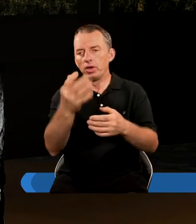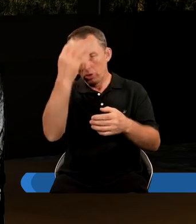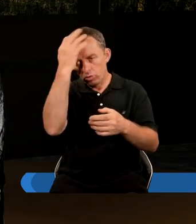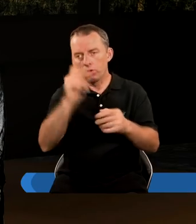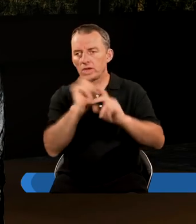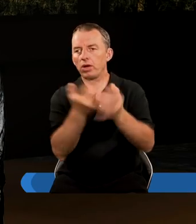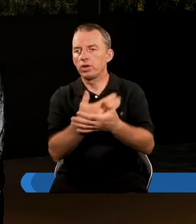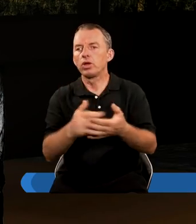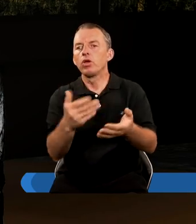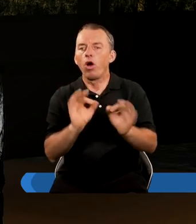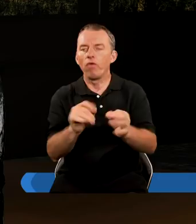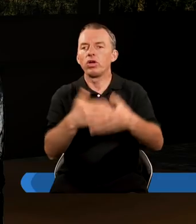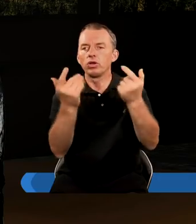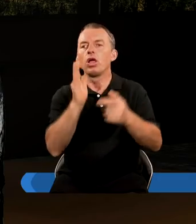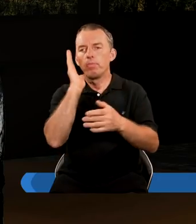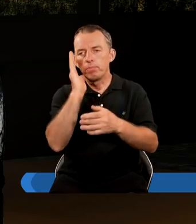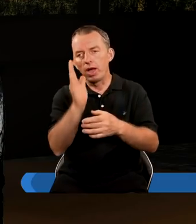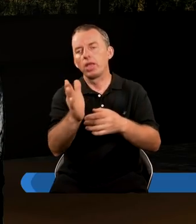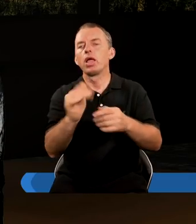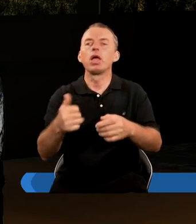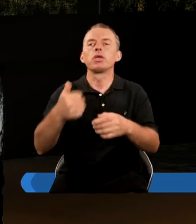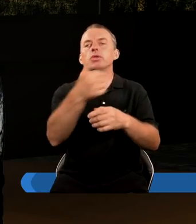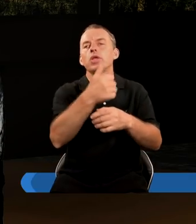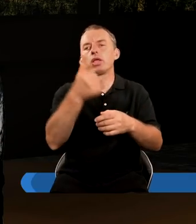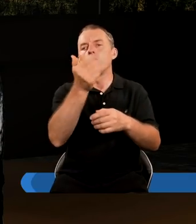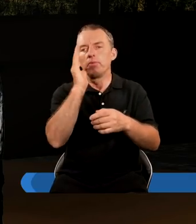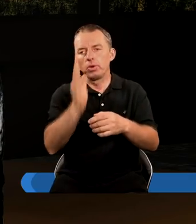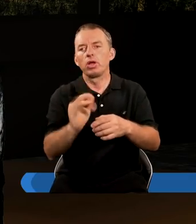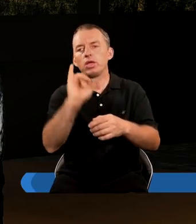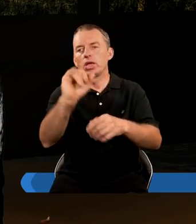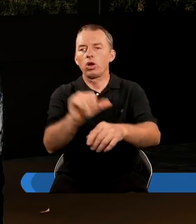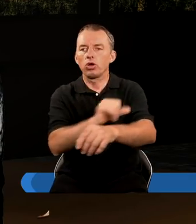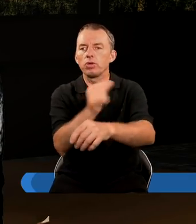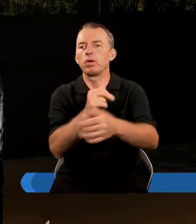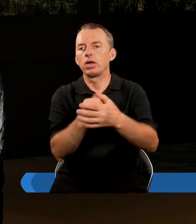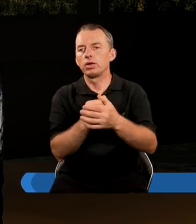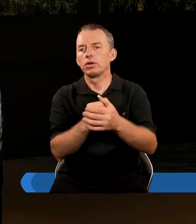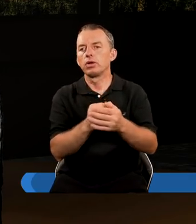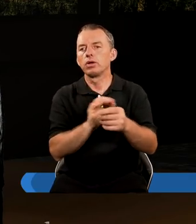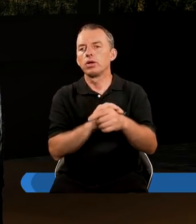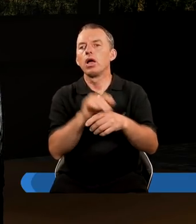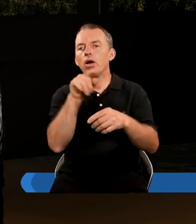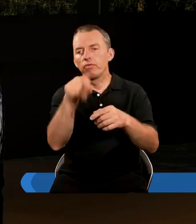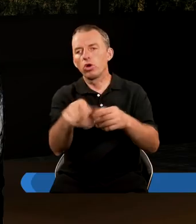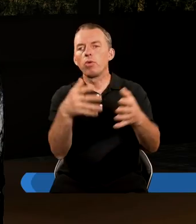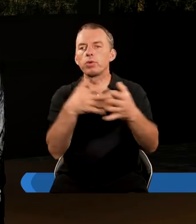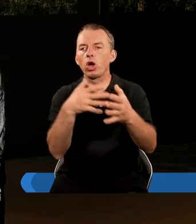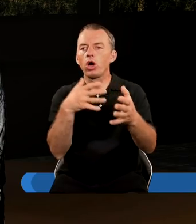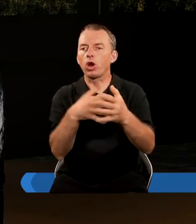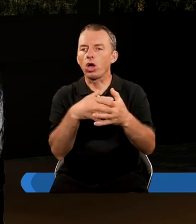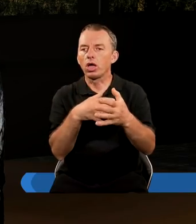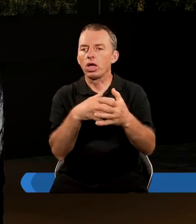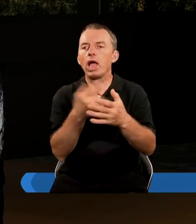Królem całej ziemi w owym dniu. Pan będzie jedyny i jedyne będzie jego imię. Ale tutaj prorok